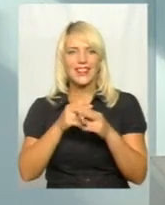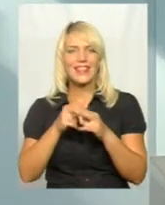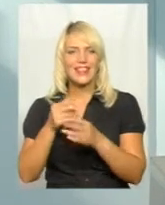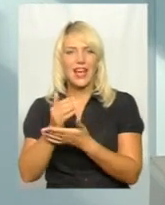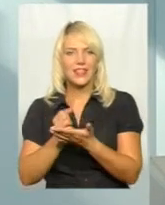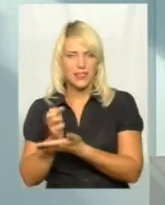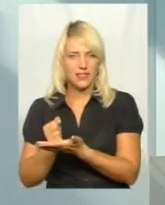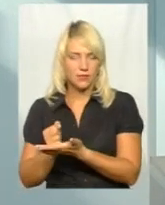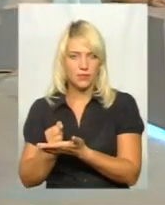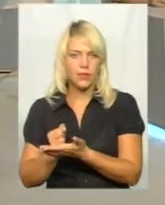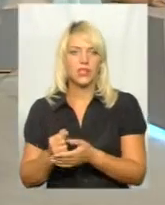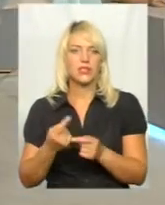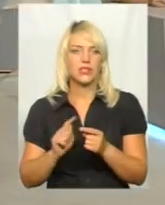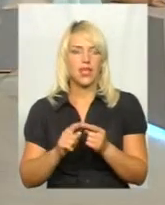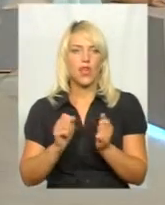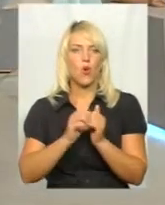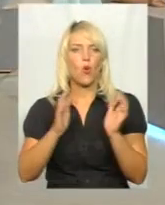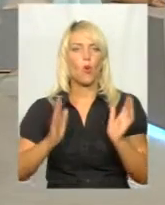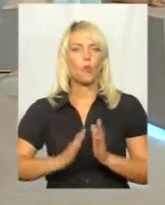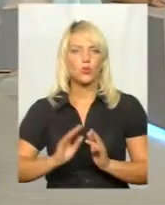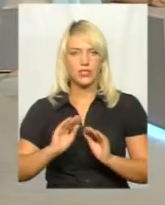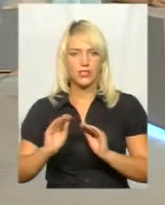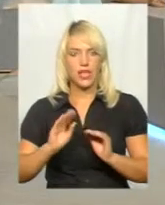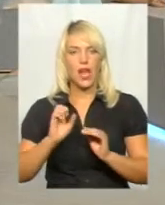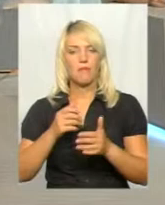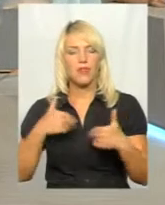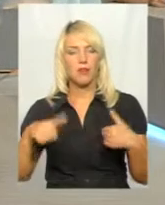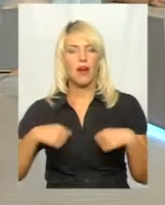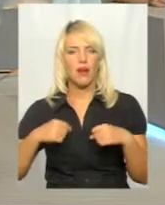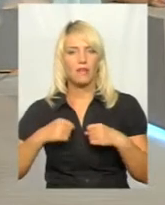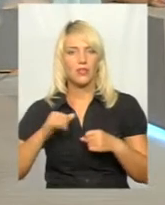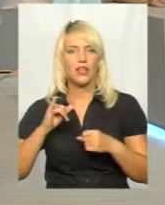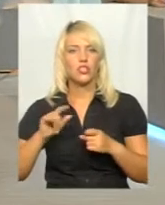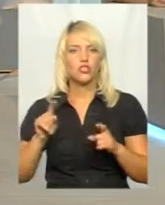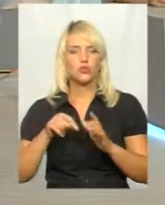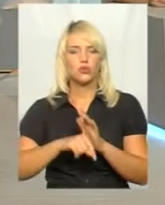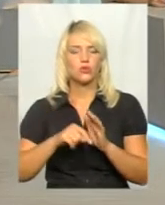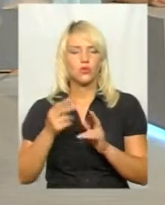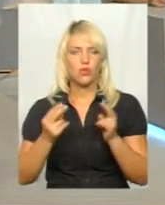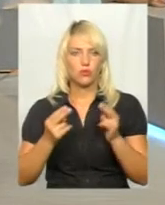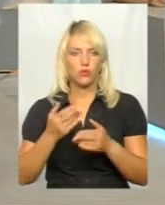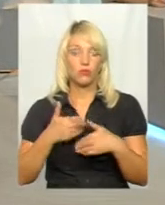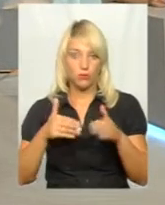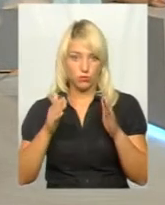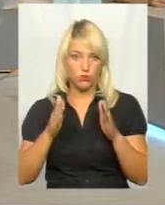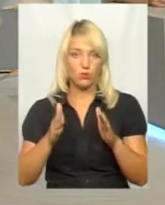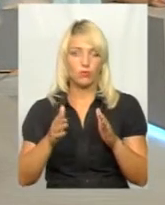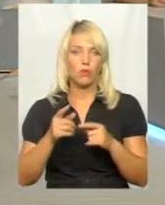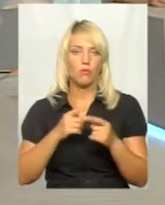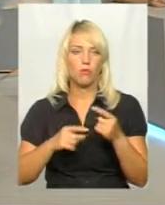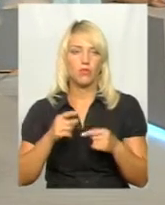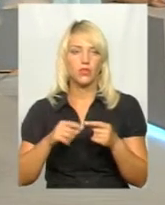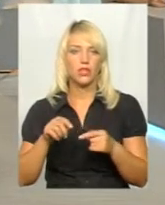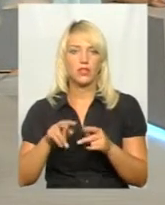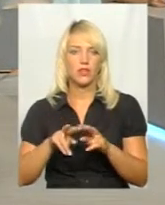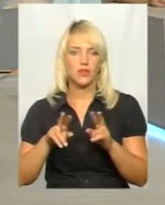даної композиції. Але ми намагаємося, і що стосується кольору, ми будемо повертати його